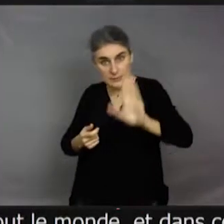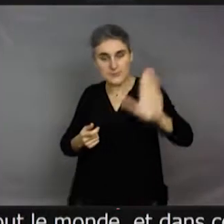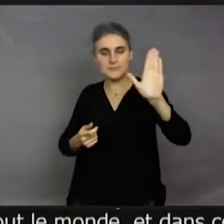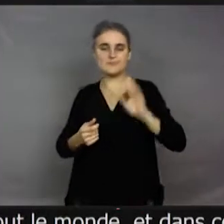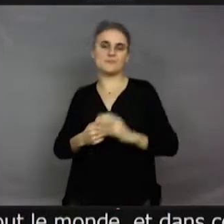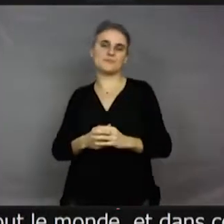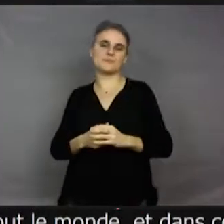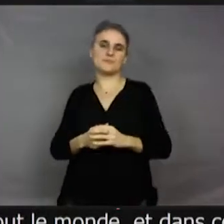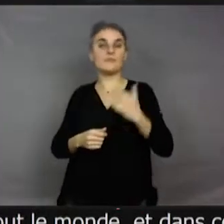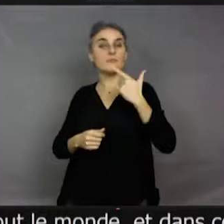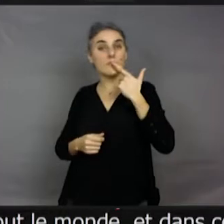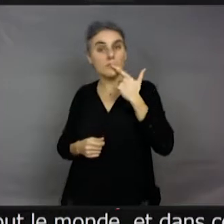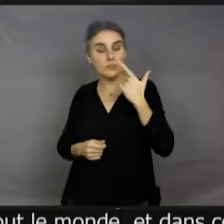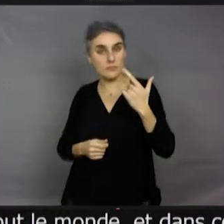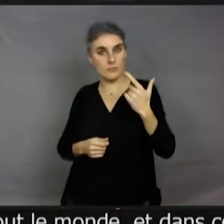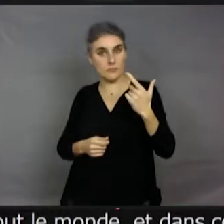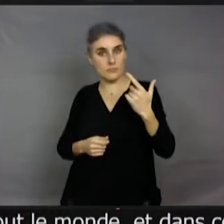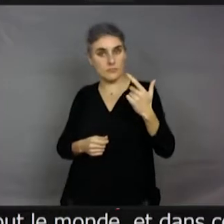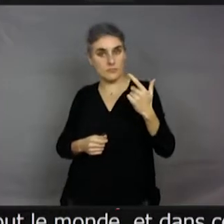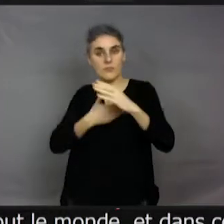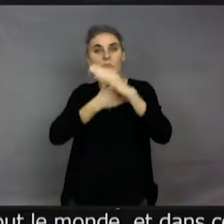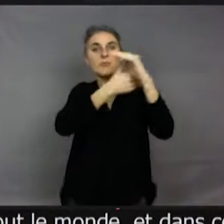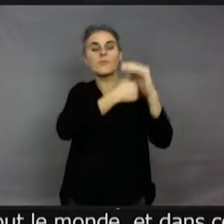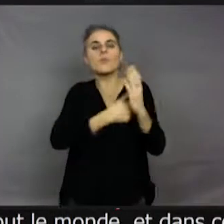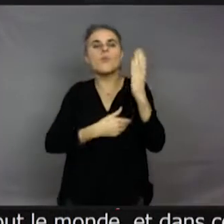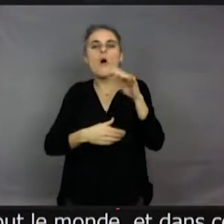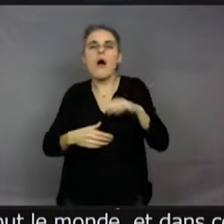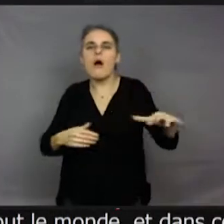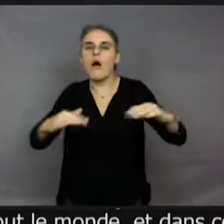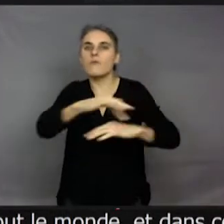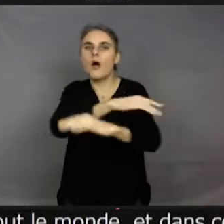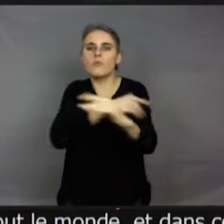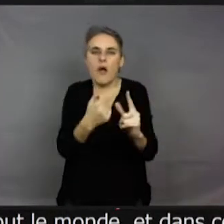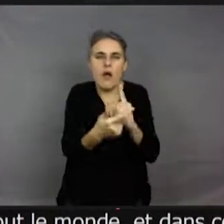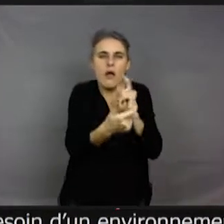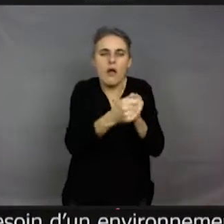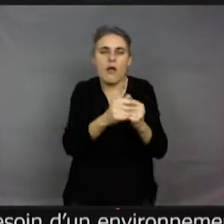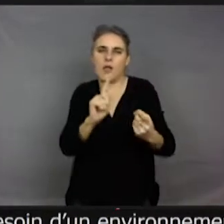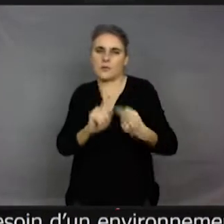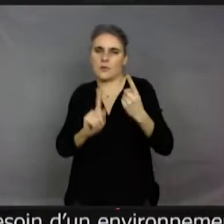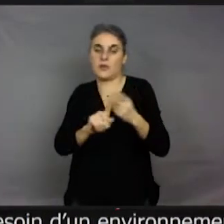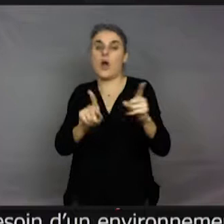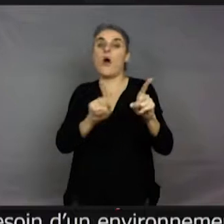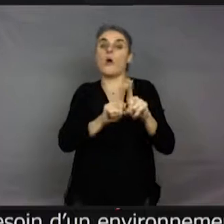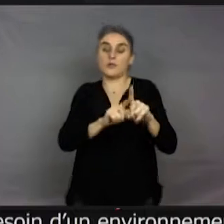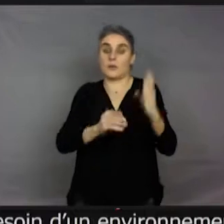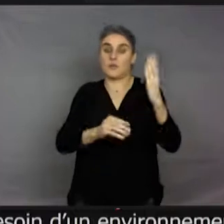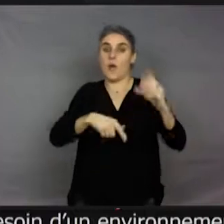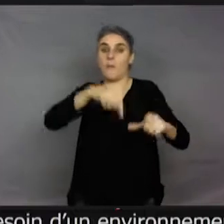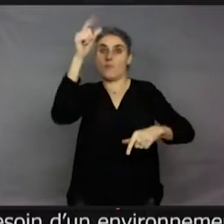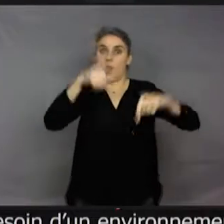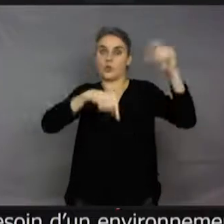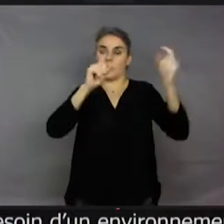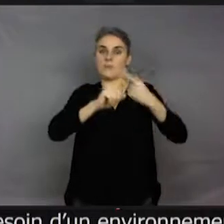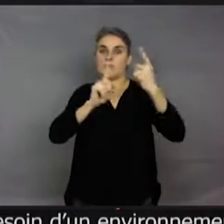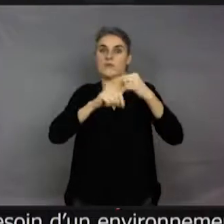ils ont besoin d'un environnement, d'un biotope spécial, ensuite, d'une plante haute sur laquelle ils vont pondre,